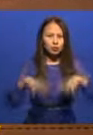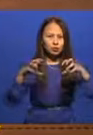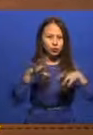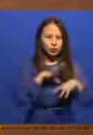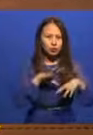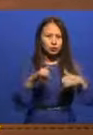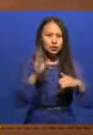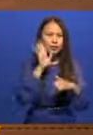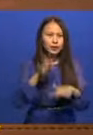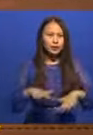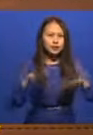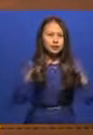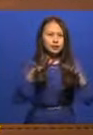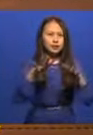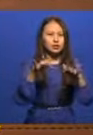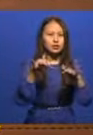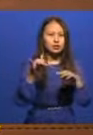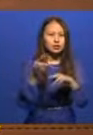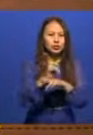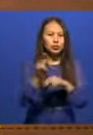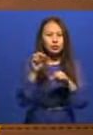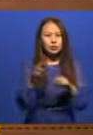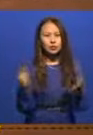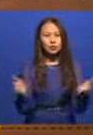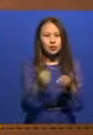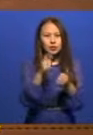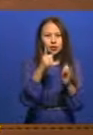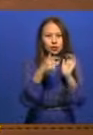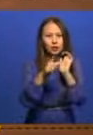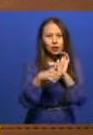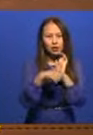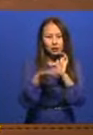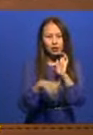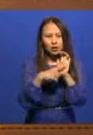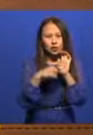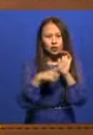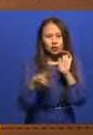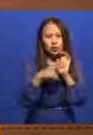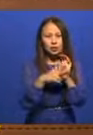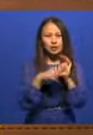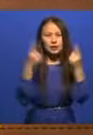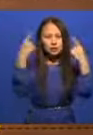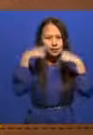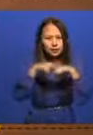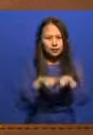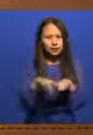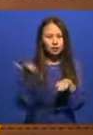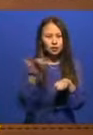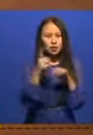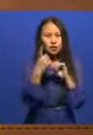Су тасқынына қарсы ұшаралағы 6.308 адам, 1.691 бірлік техника және